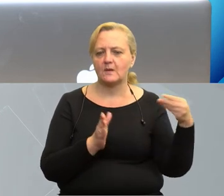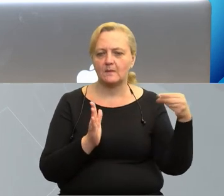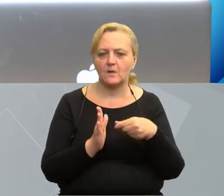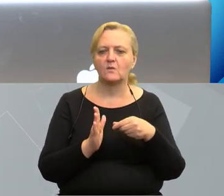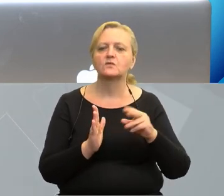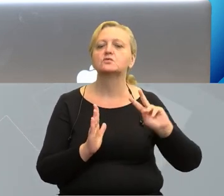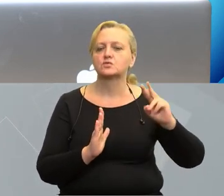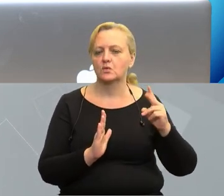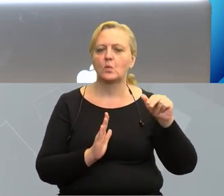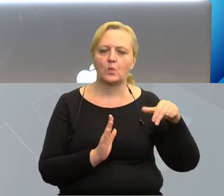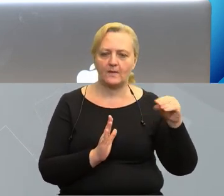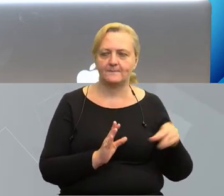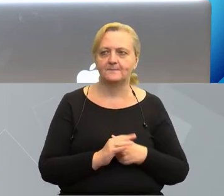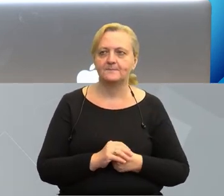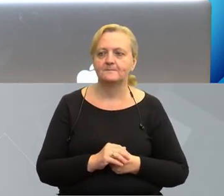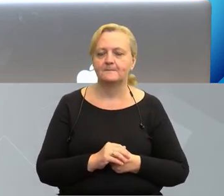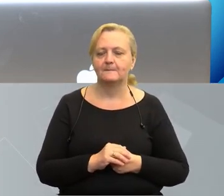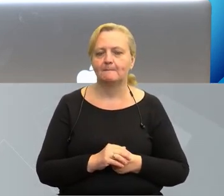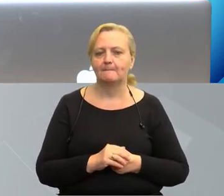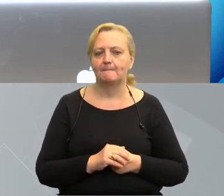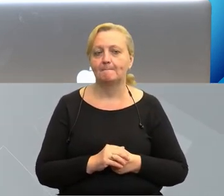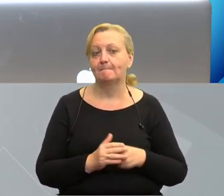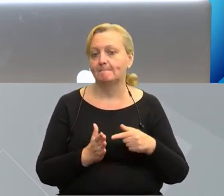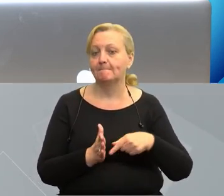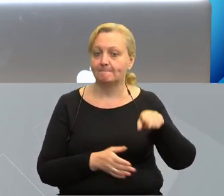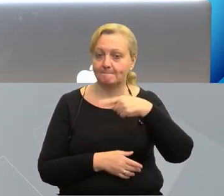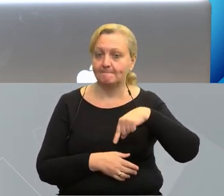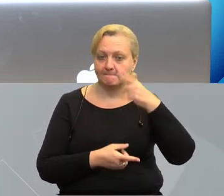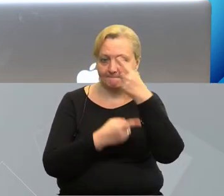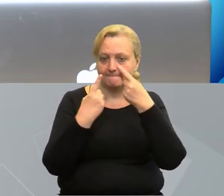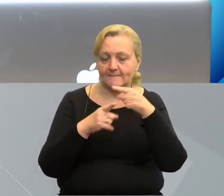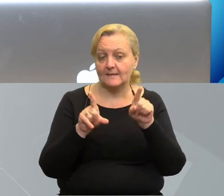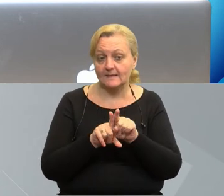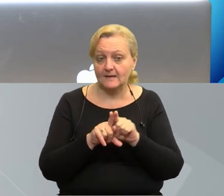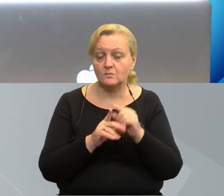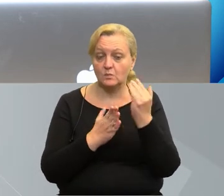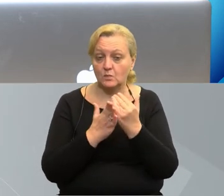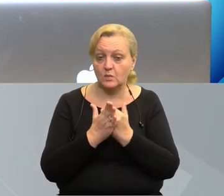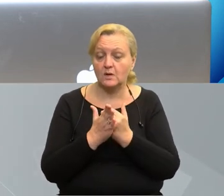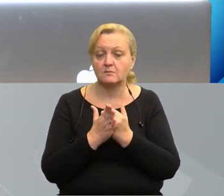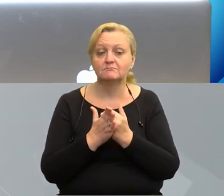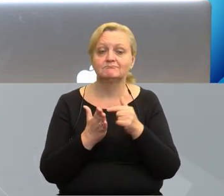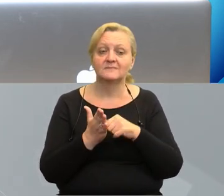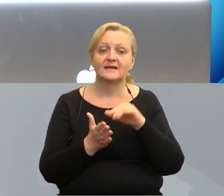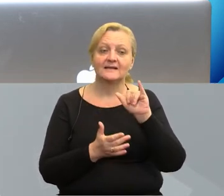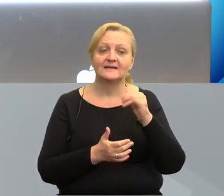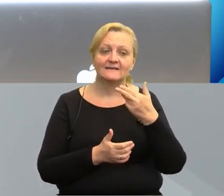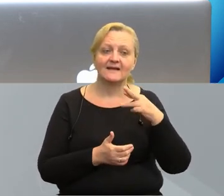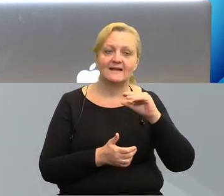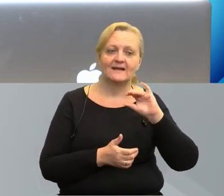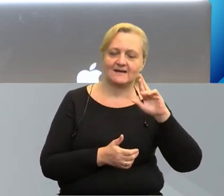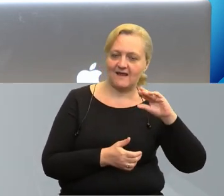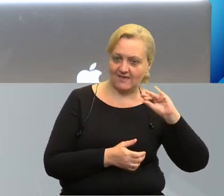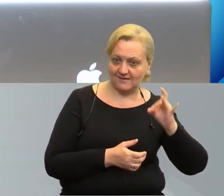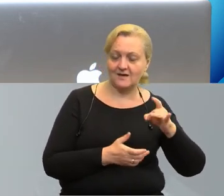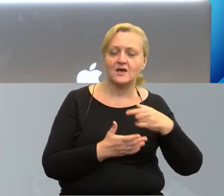ze środków unijnych. No i naszym zdaniem też w naszych programach Interregowych, kilka